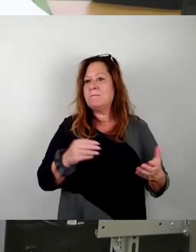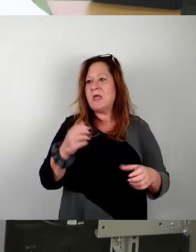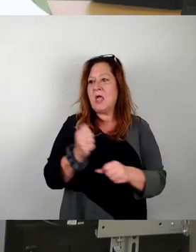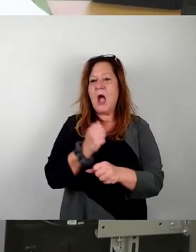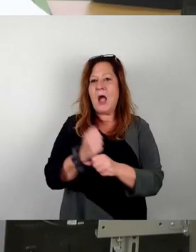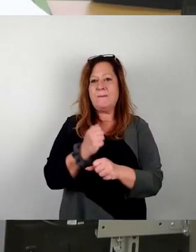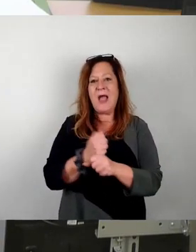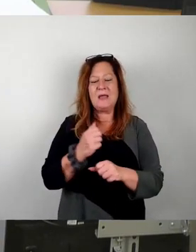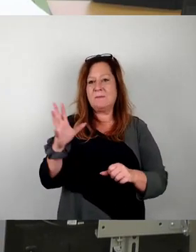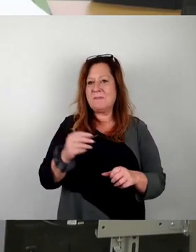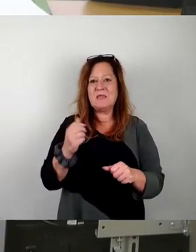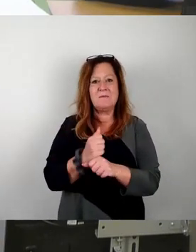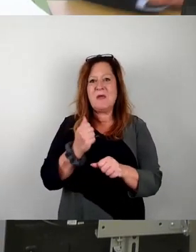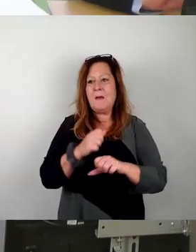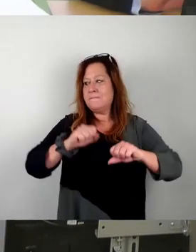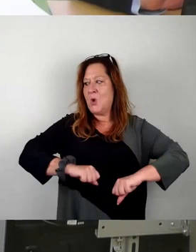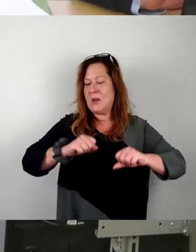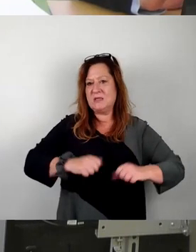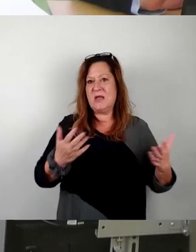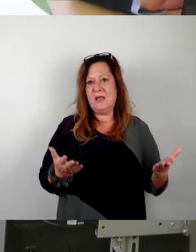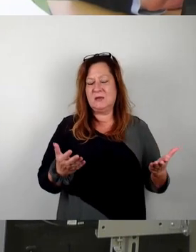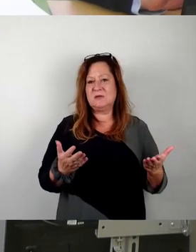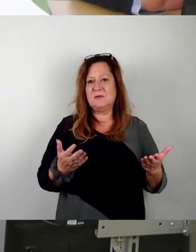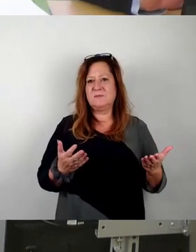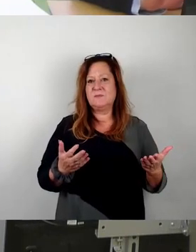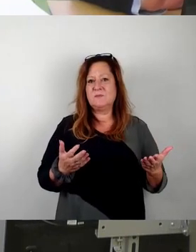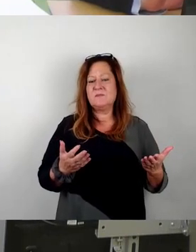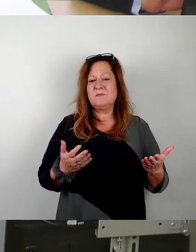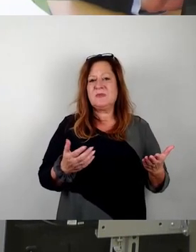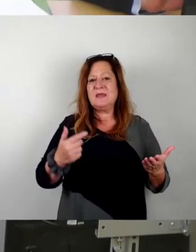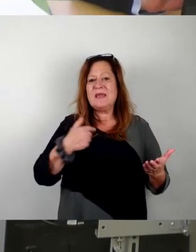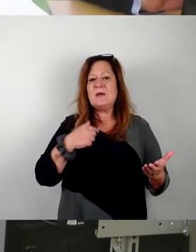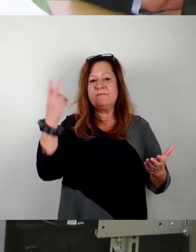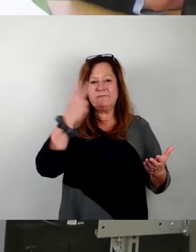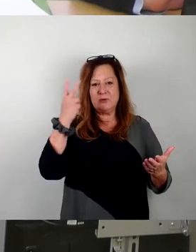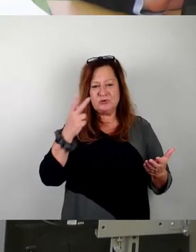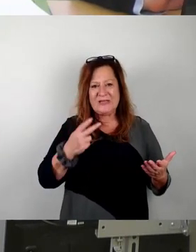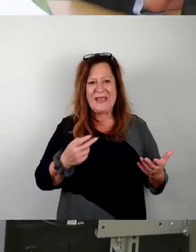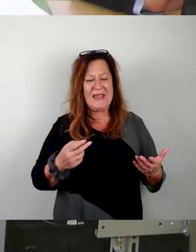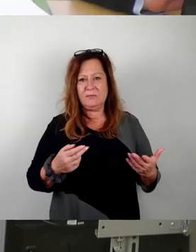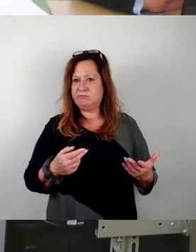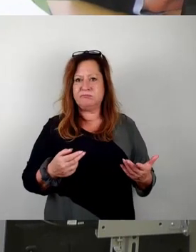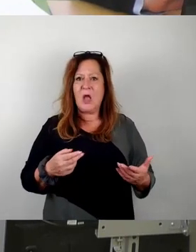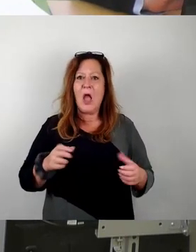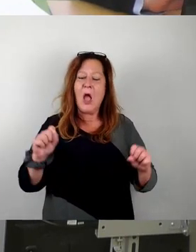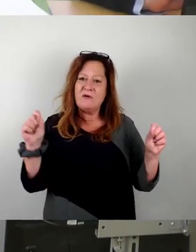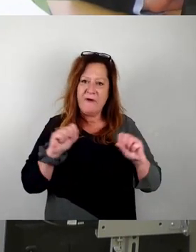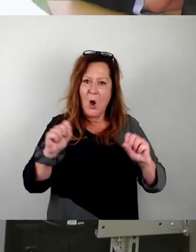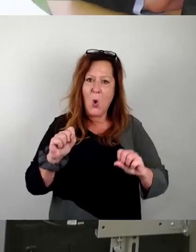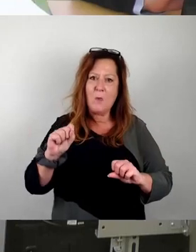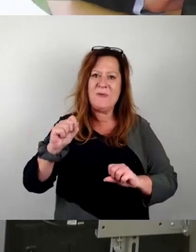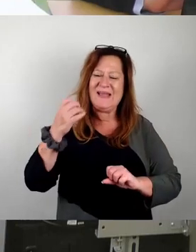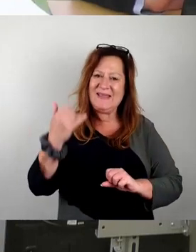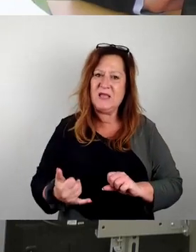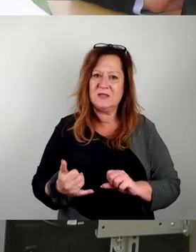beteiligen, hatte die Möglichkeit dazu. Und insofern verstehe ich ehrlich gesagt auch nicht, warum wir jetzt, weil letzte Woche